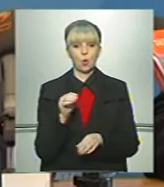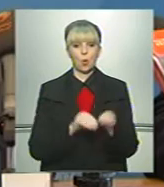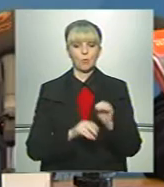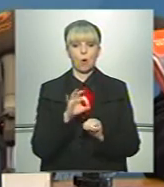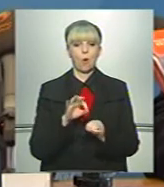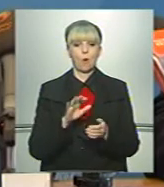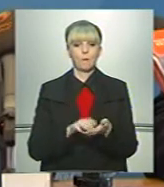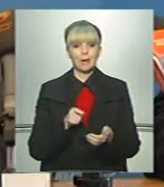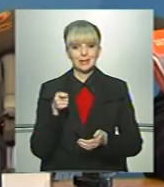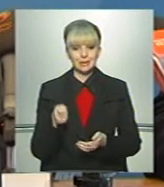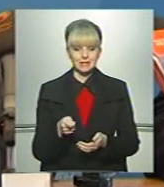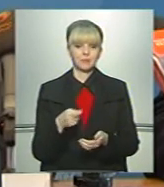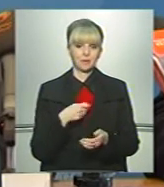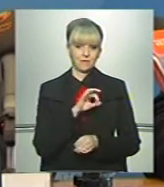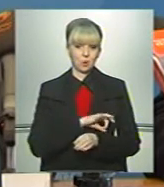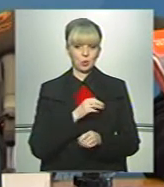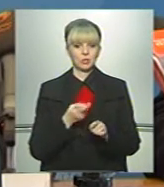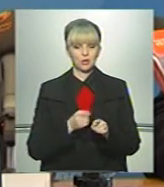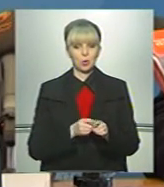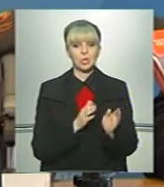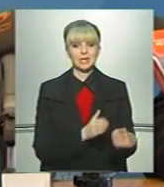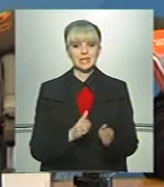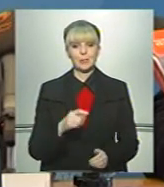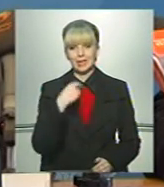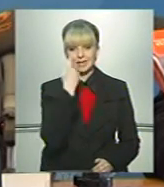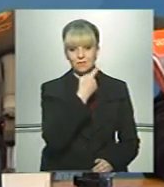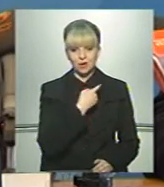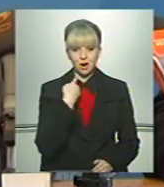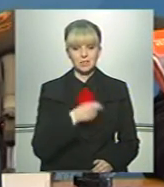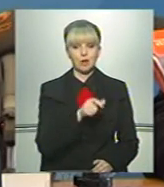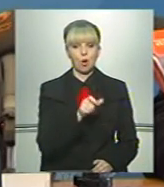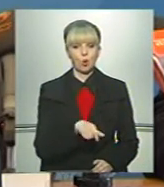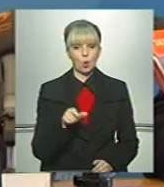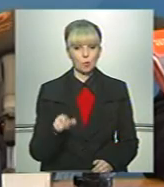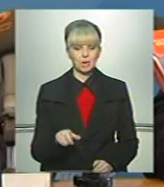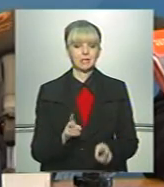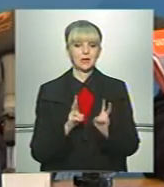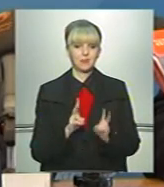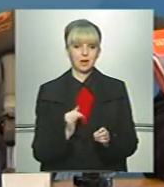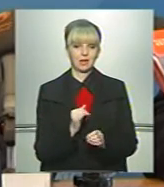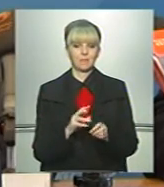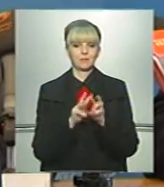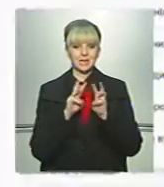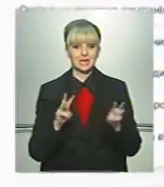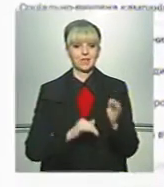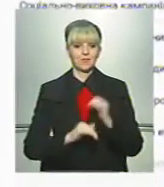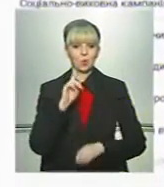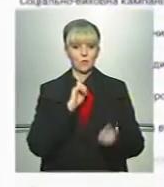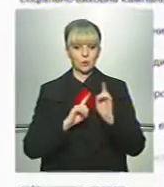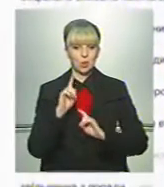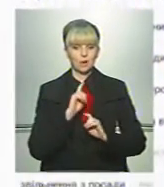петиціях, і ми використовуємо таку ж систему ідентифікації громадян, як і на сайті Верховної Ради.